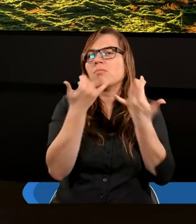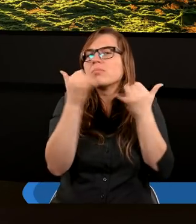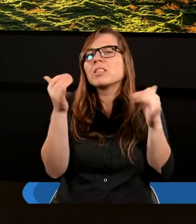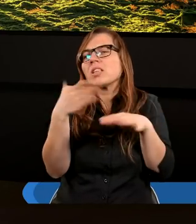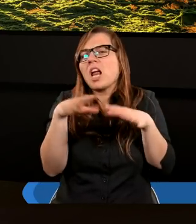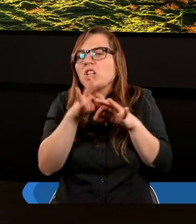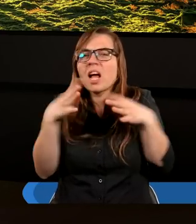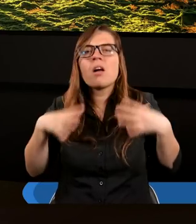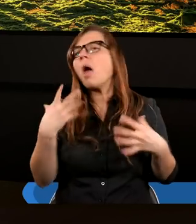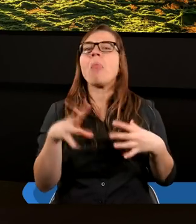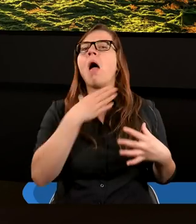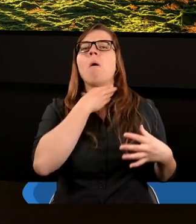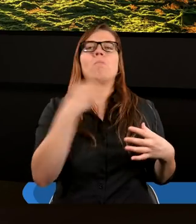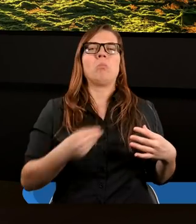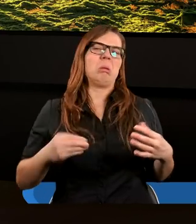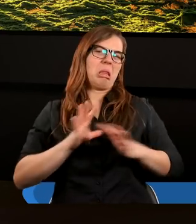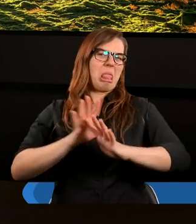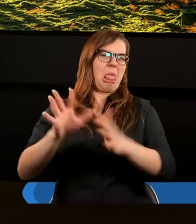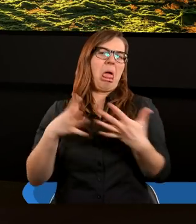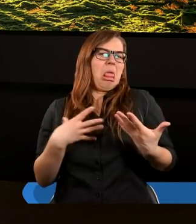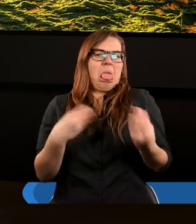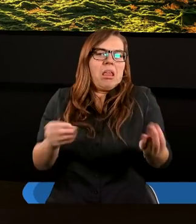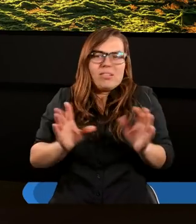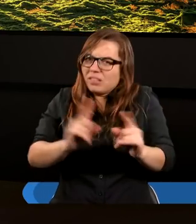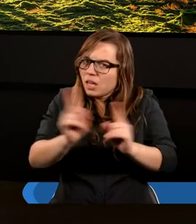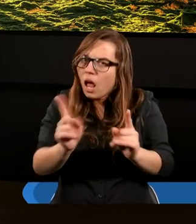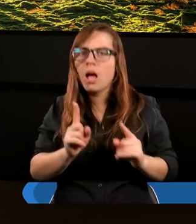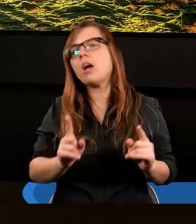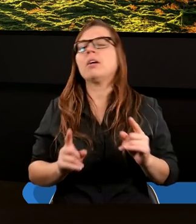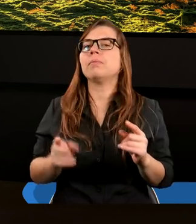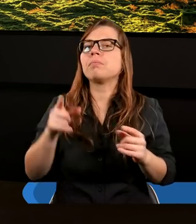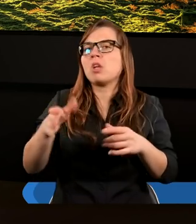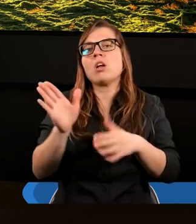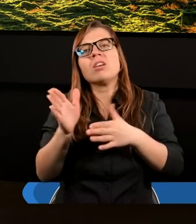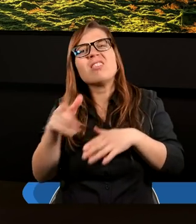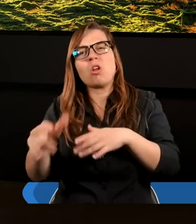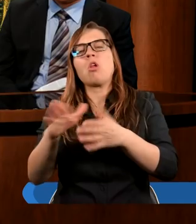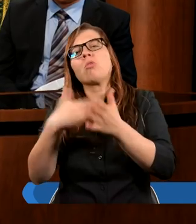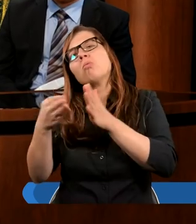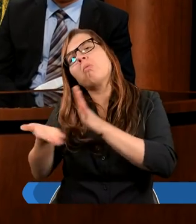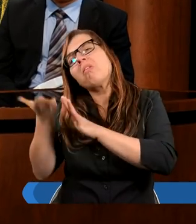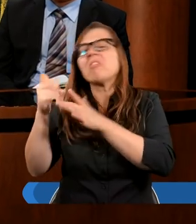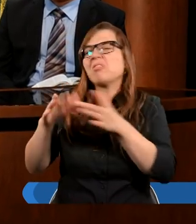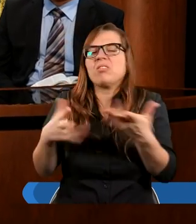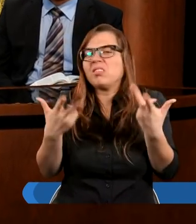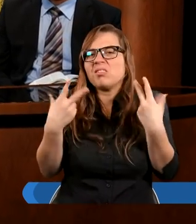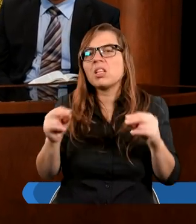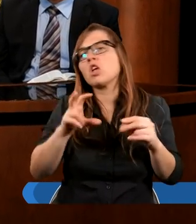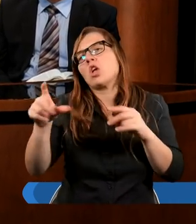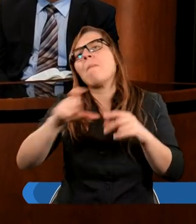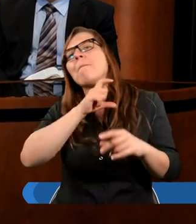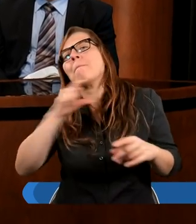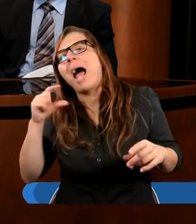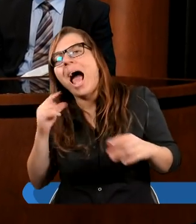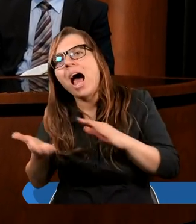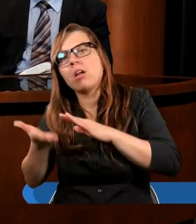ciała, nie z pogardą, bez względu na to, jak nam się wydaje, że pośrednie miejsce zajmuje. Czyli czy to jest pastor,